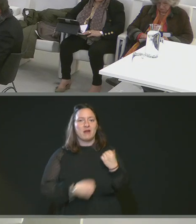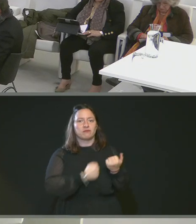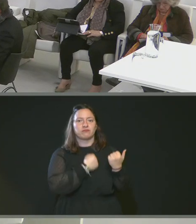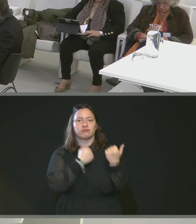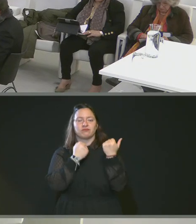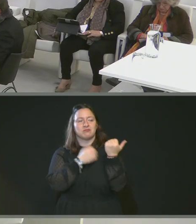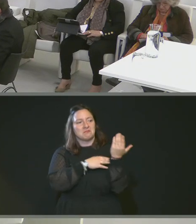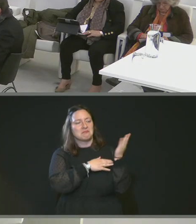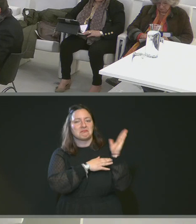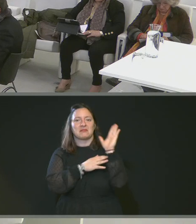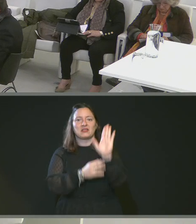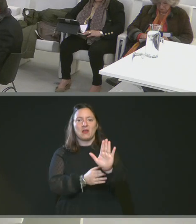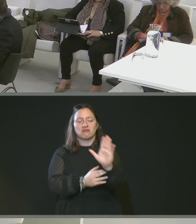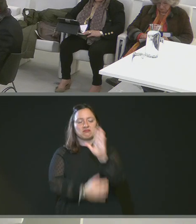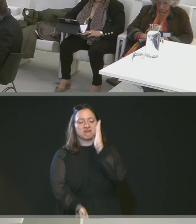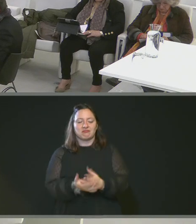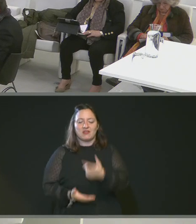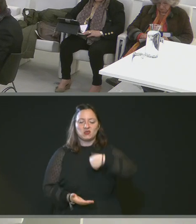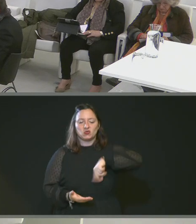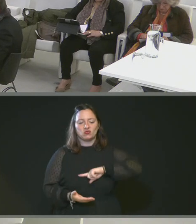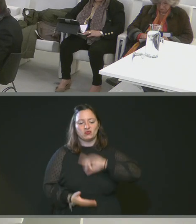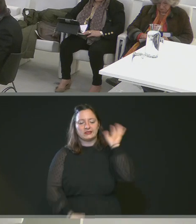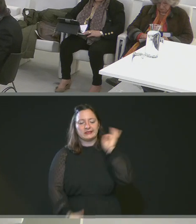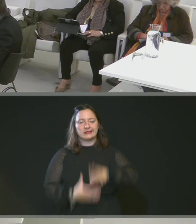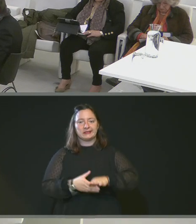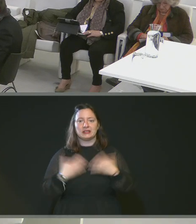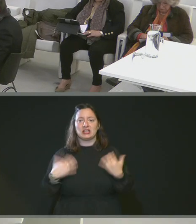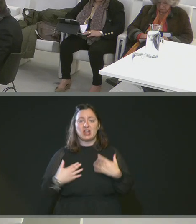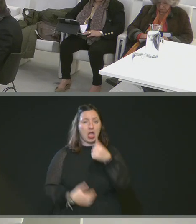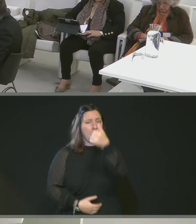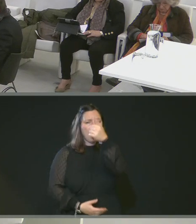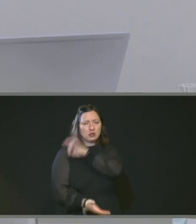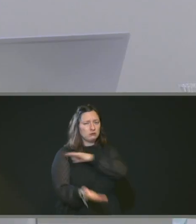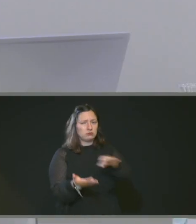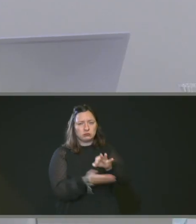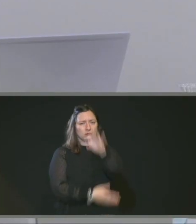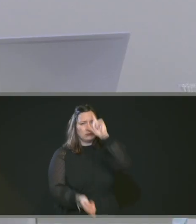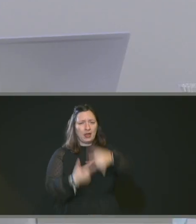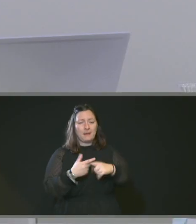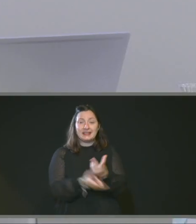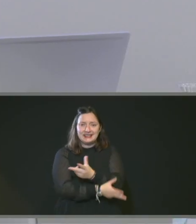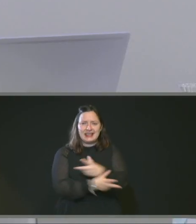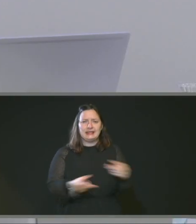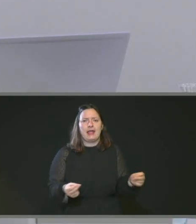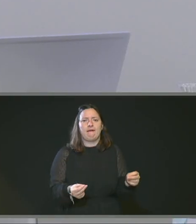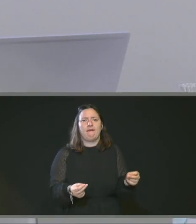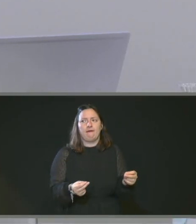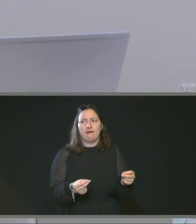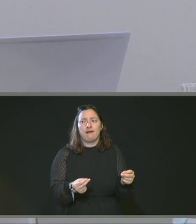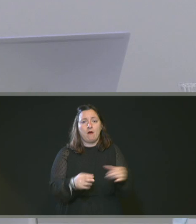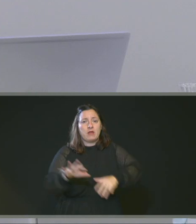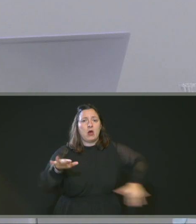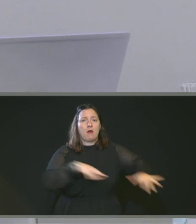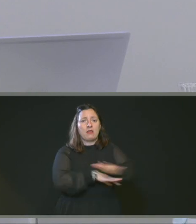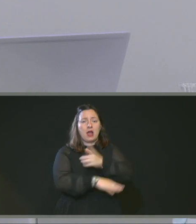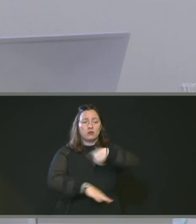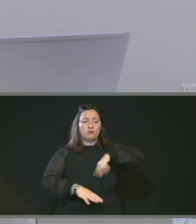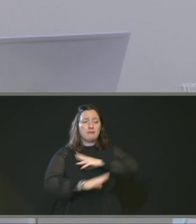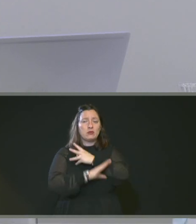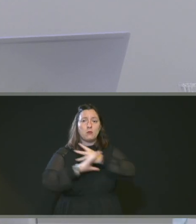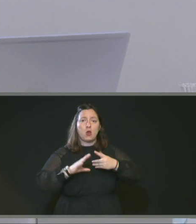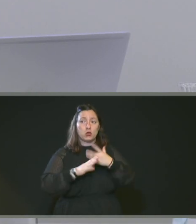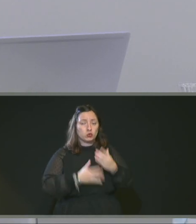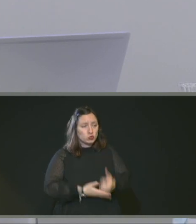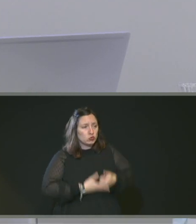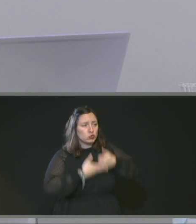sa politique de solidarité internationale, dont l'un des axes est la solidarité sanitaire et environnementale. La métropole soutient chaque année des